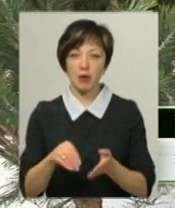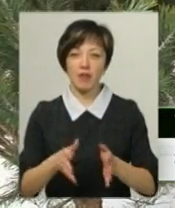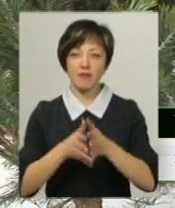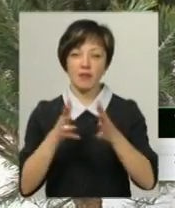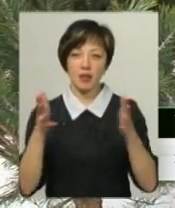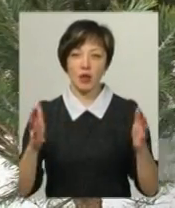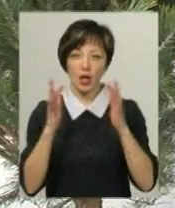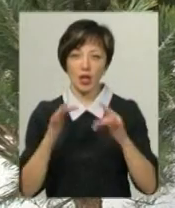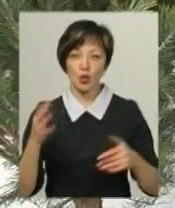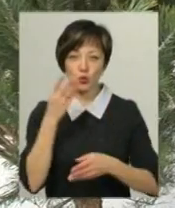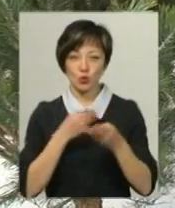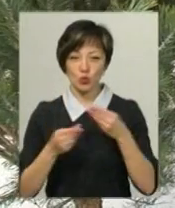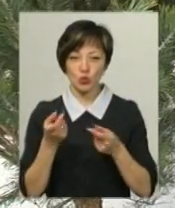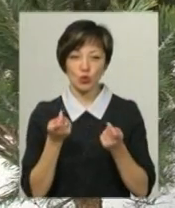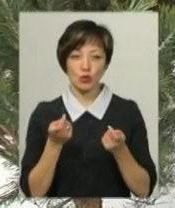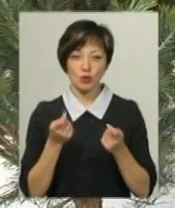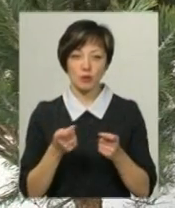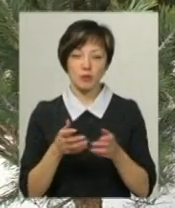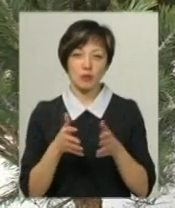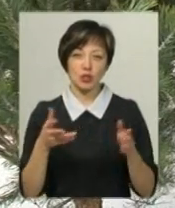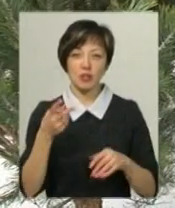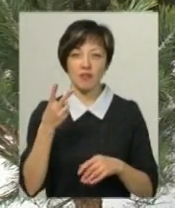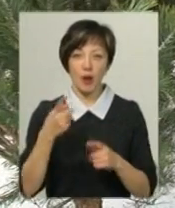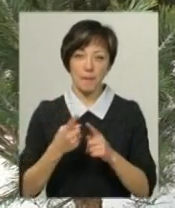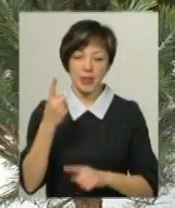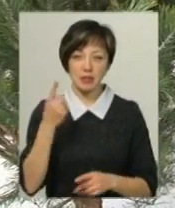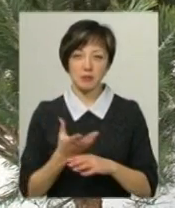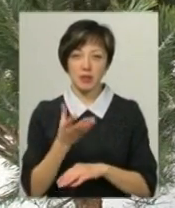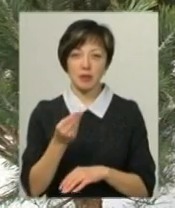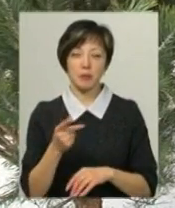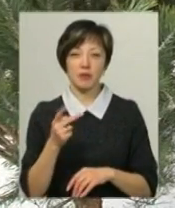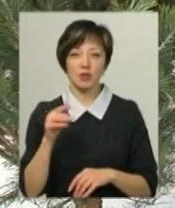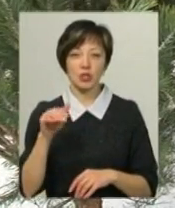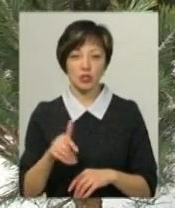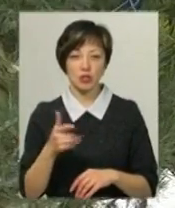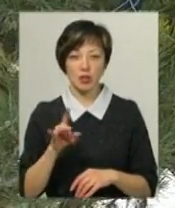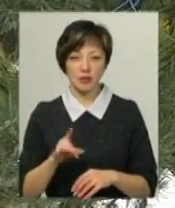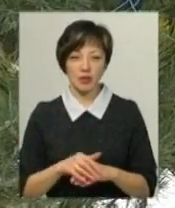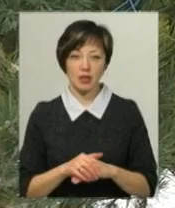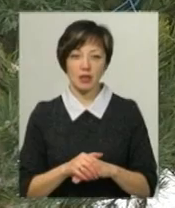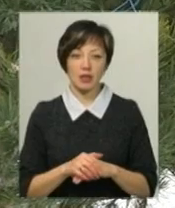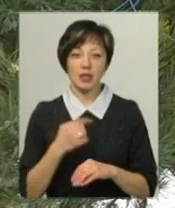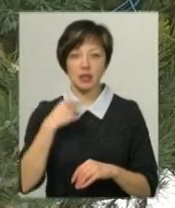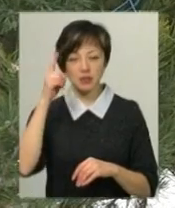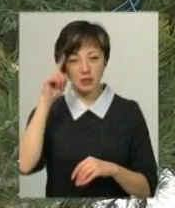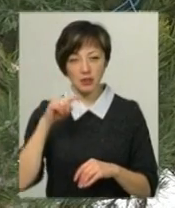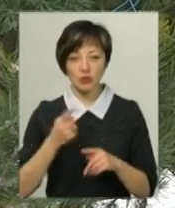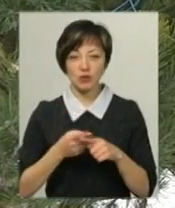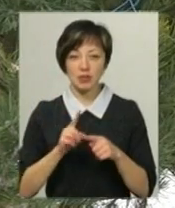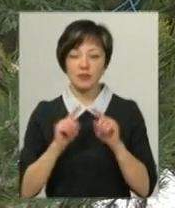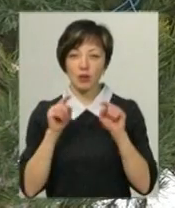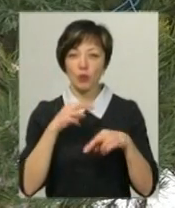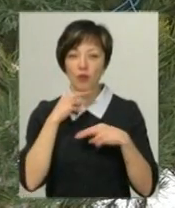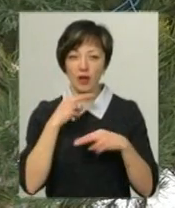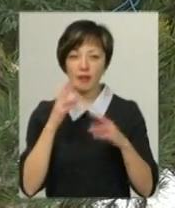велику ялинку штучну, трошки більше вона, ніж два метри, заплатили ми десь півтори тисячі гривень. Відомо мені про те, зазвичай ми теж звертаємо